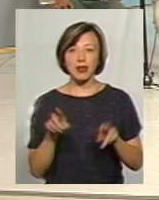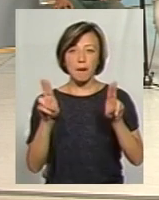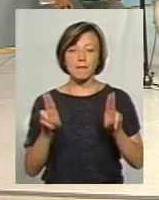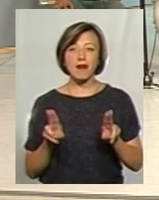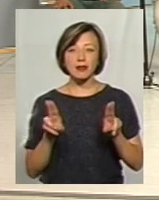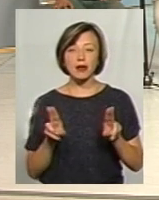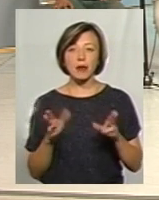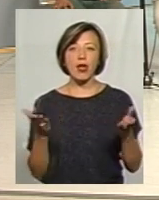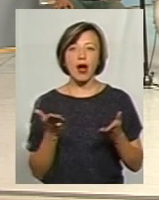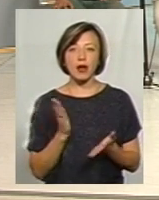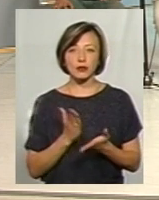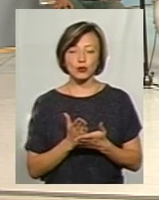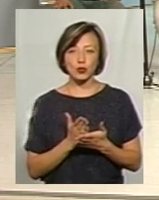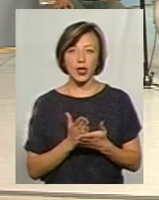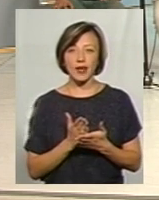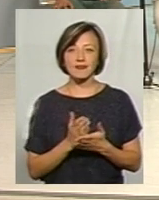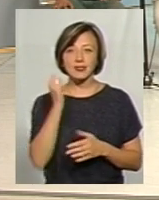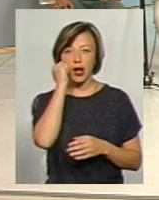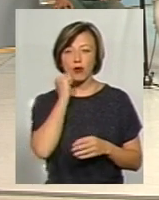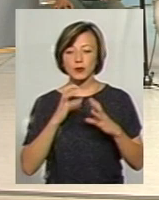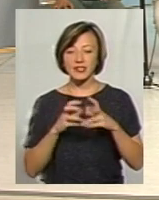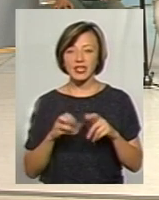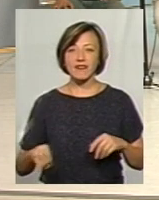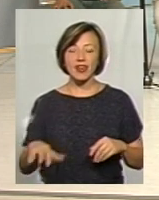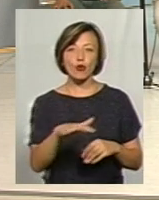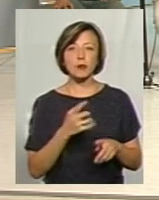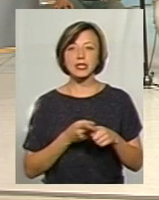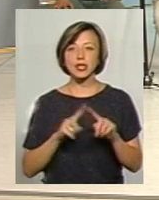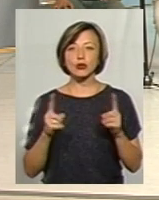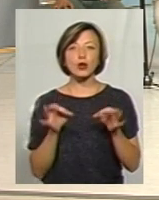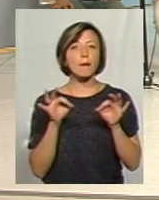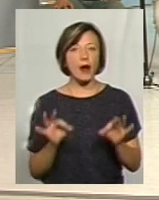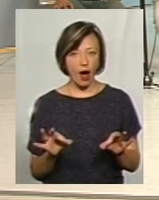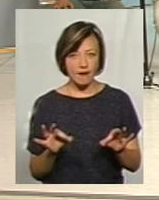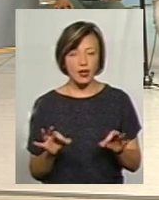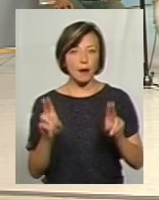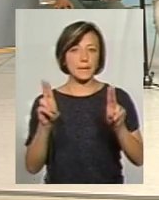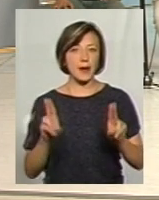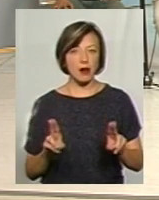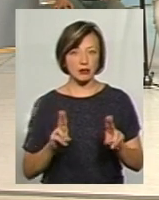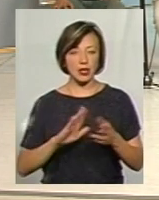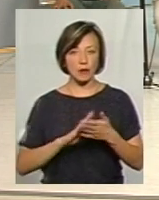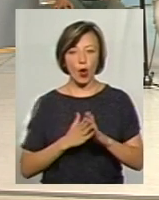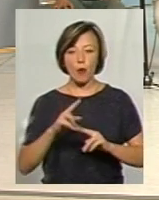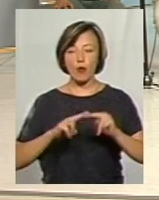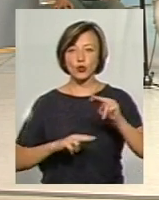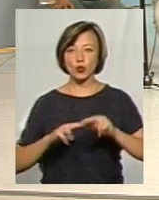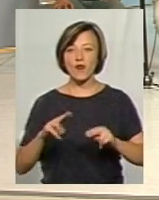яка існує в Старому світі, в Європі. І це дуже правильна парадигма, це побудова